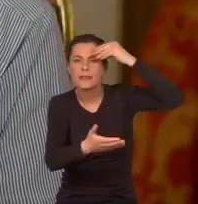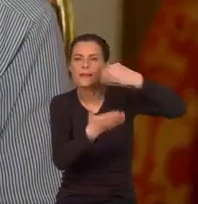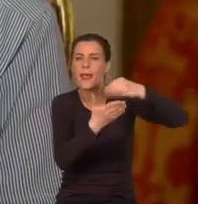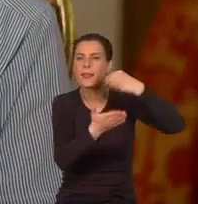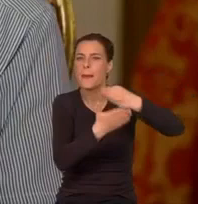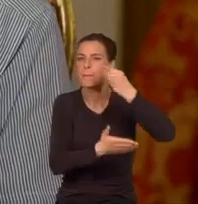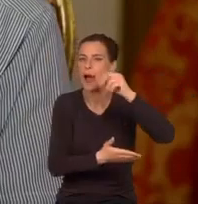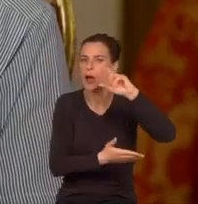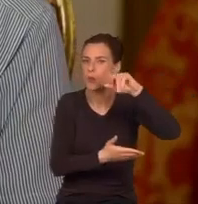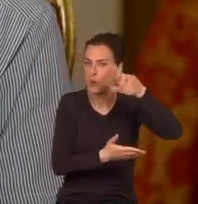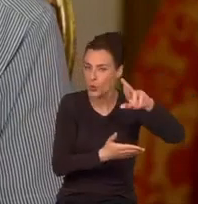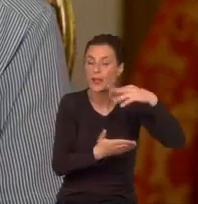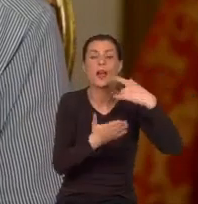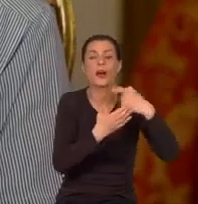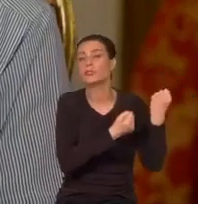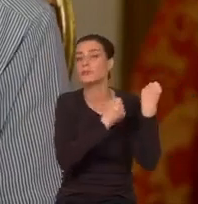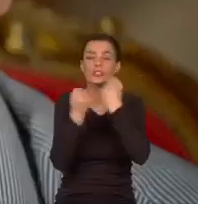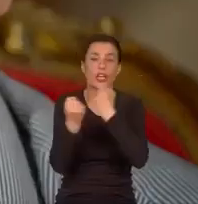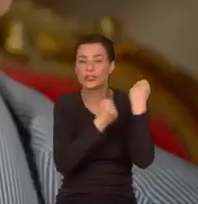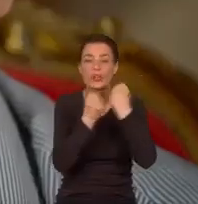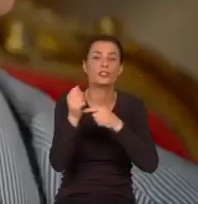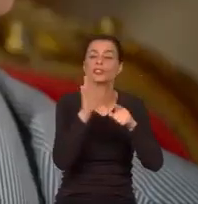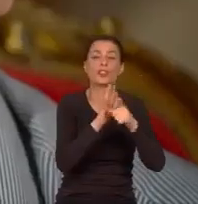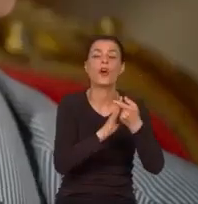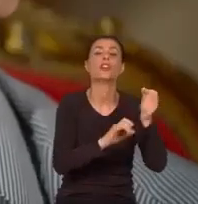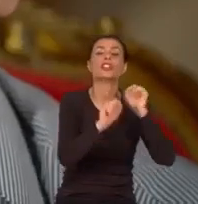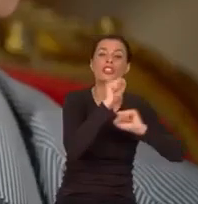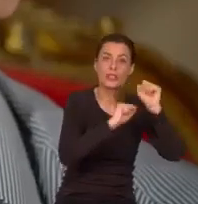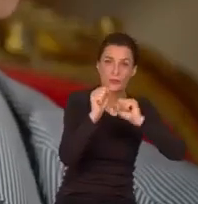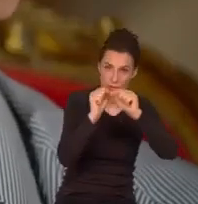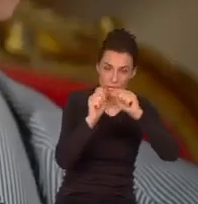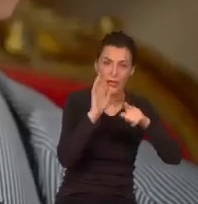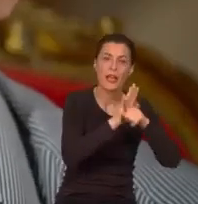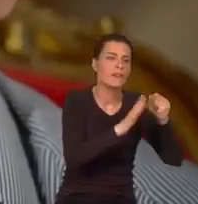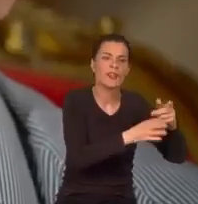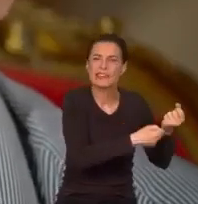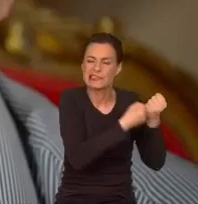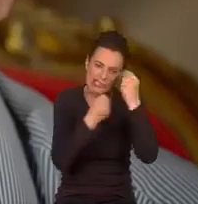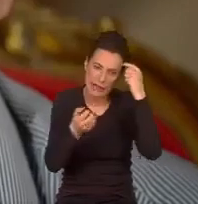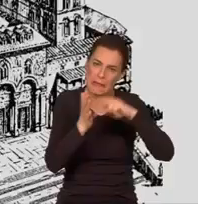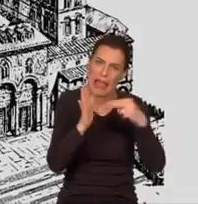Sprowadzenie go z cesarskich kamienołomów do rzymskiej stolicy wymagało wysiłku logistycznego.